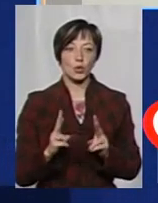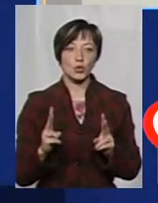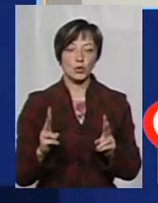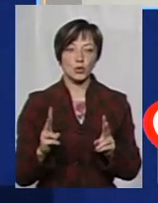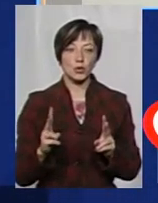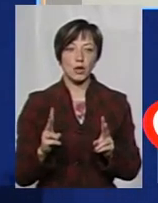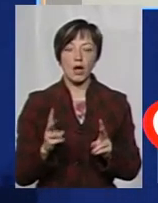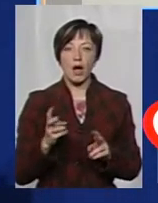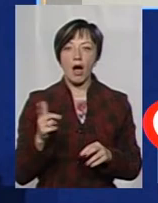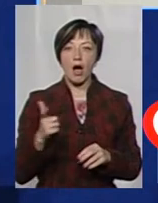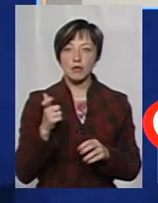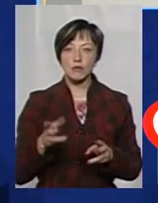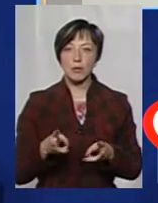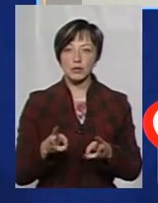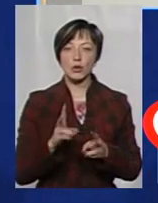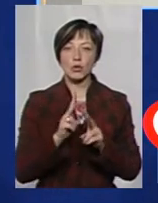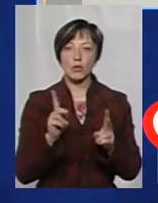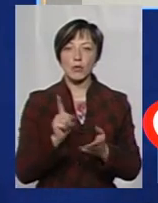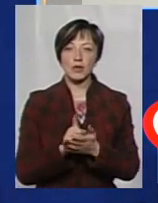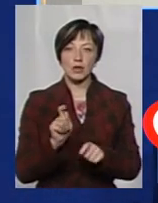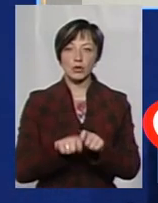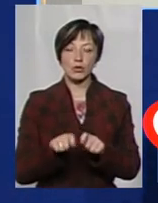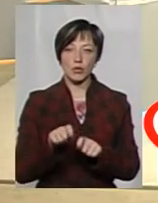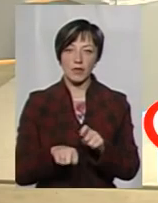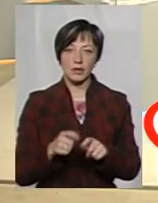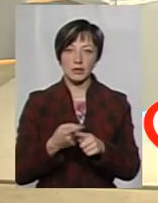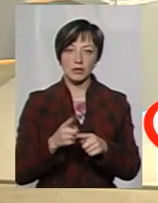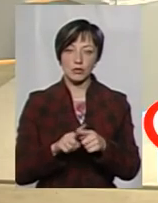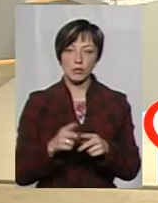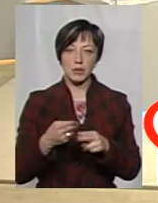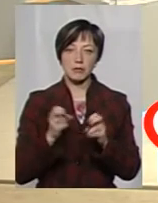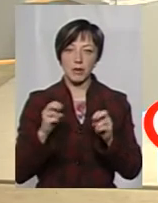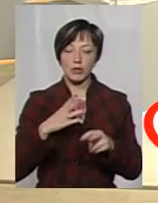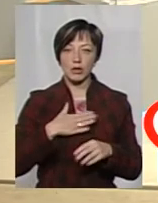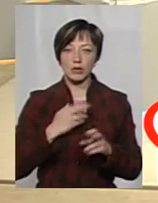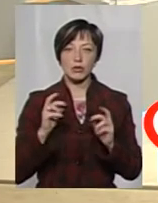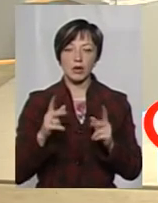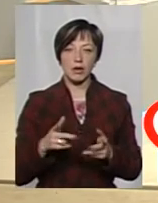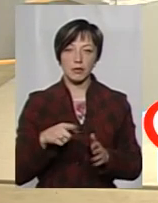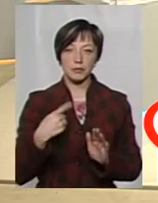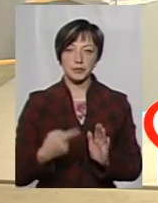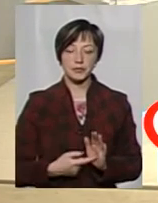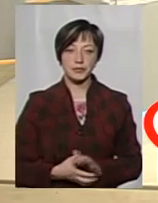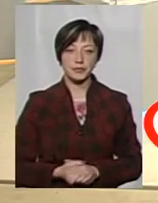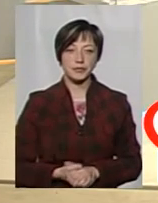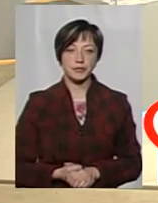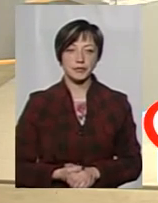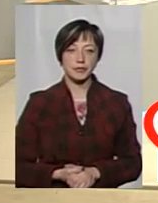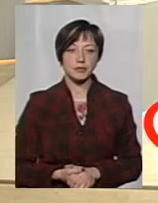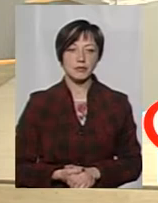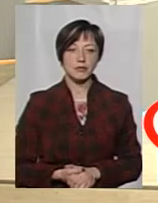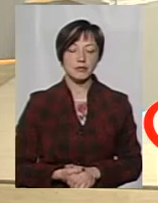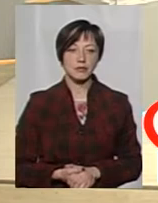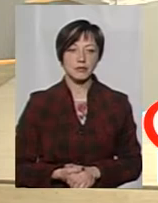Газові пічки, хто повинен контролювати цю безпеку нашу і як? Дякую.